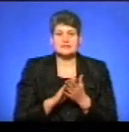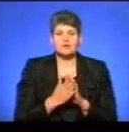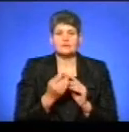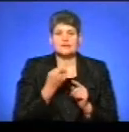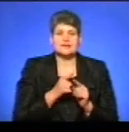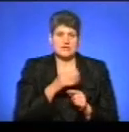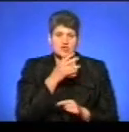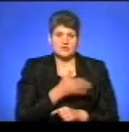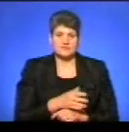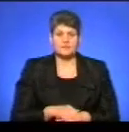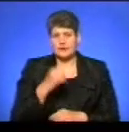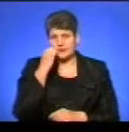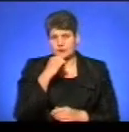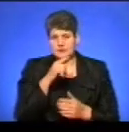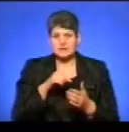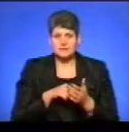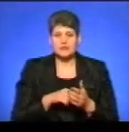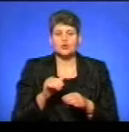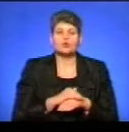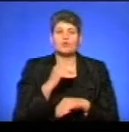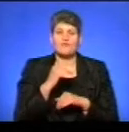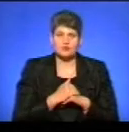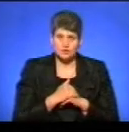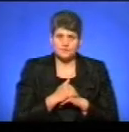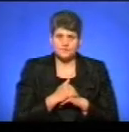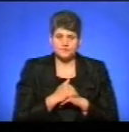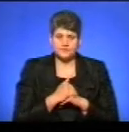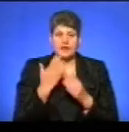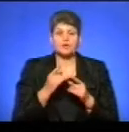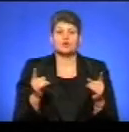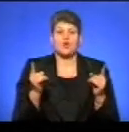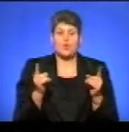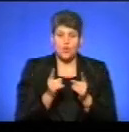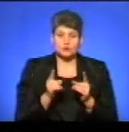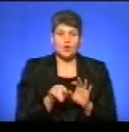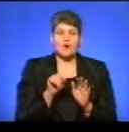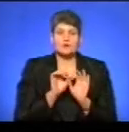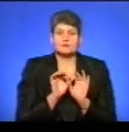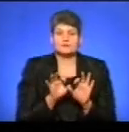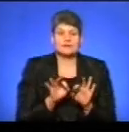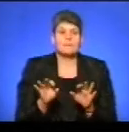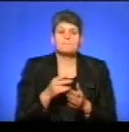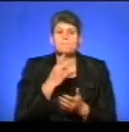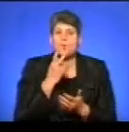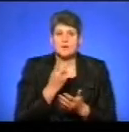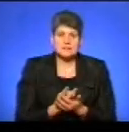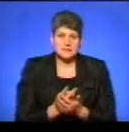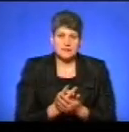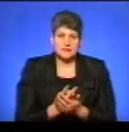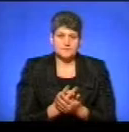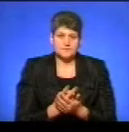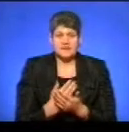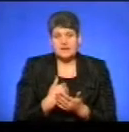час. Дякую за питання. Щораз доброго вечора. Якщо коротко характеризувати показники, я,